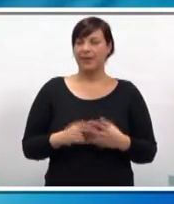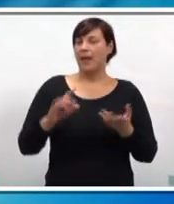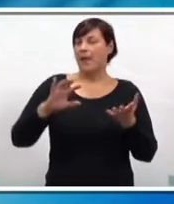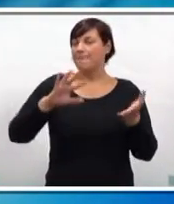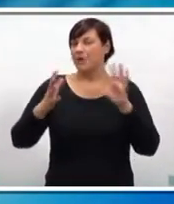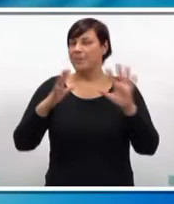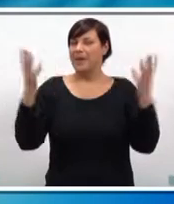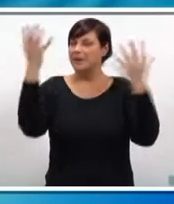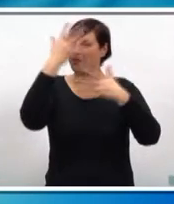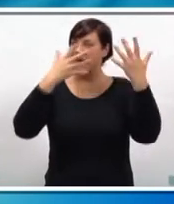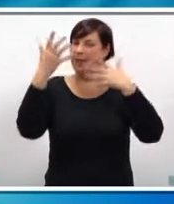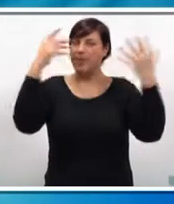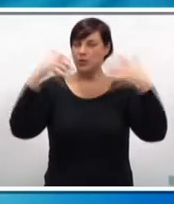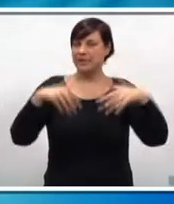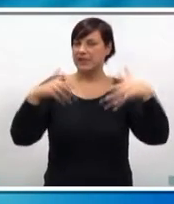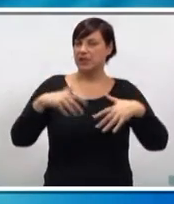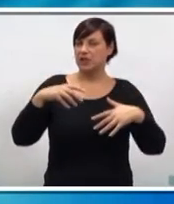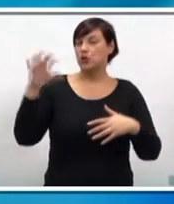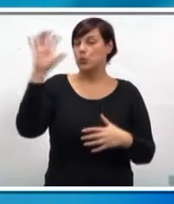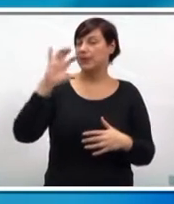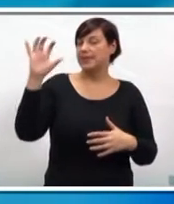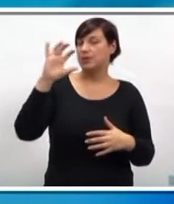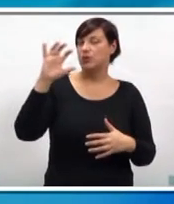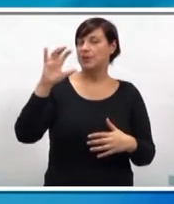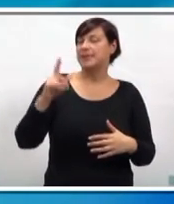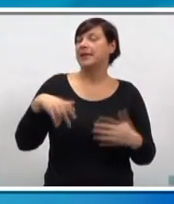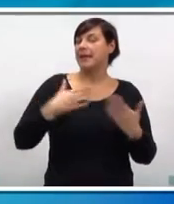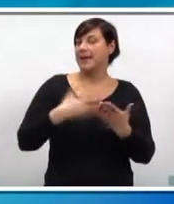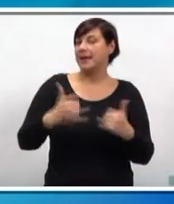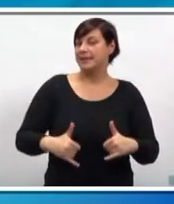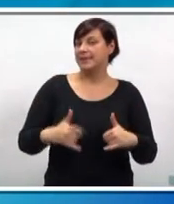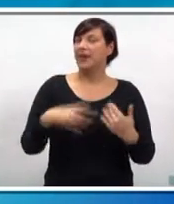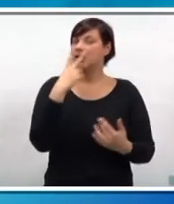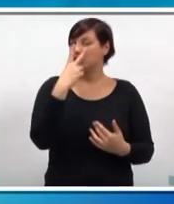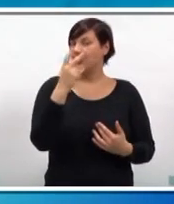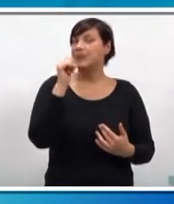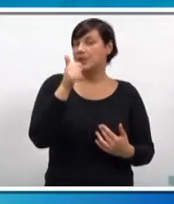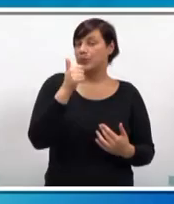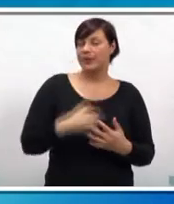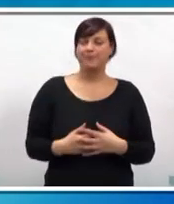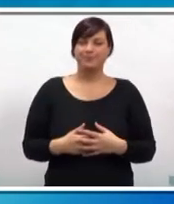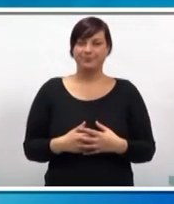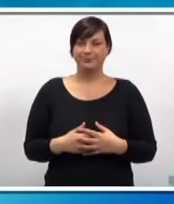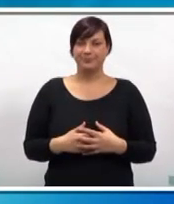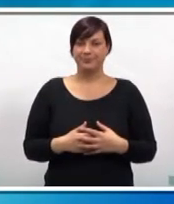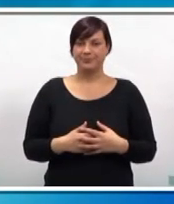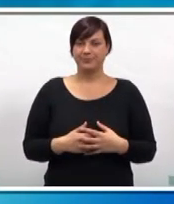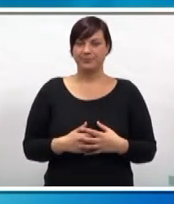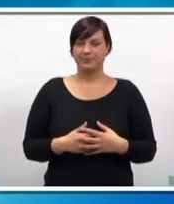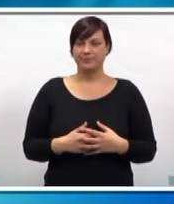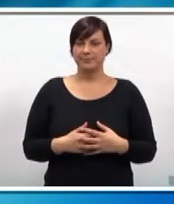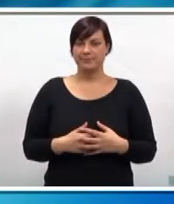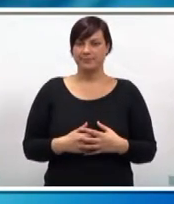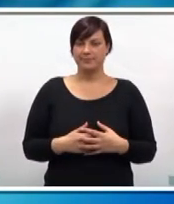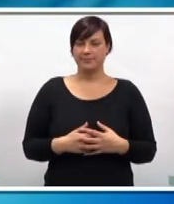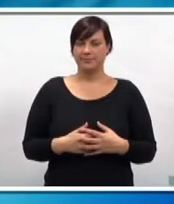Promjenjivo vrijeme uz povremenu kišu i sunčana razdoblja, tako nas je vrijeme pratilo danas. Kako nas pak očekuje sutra, doznajte u idućoj minuti.